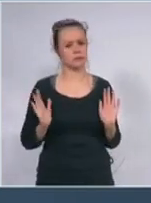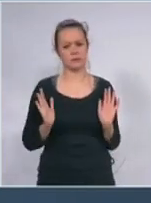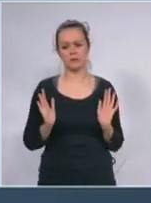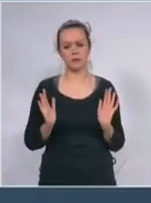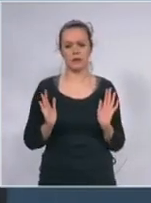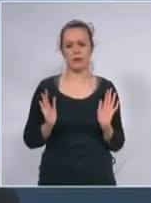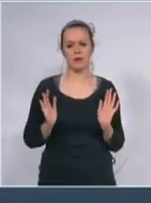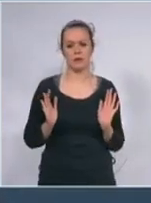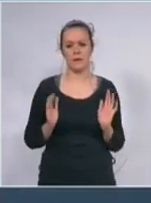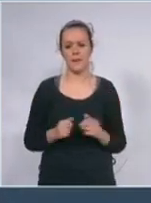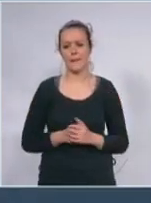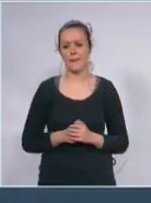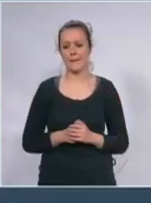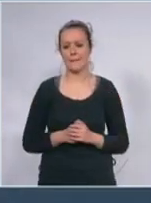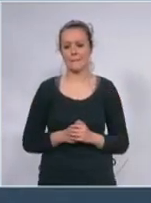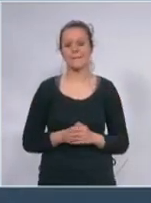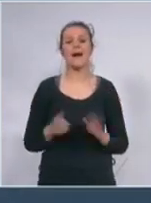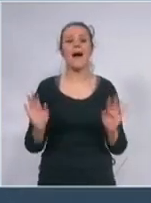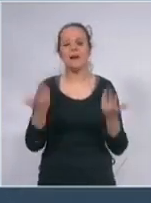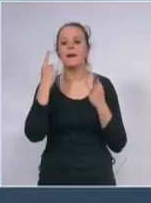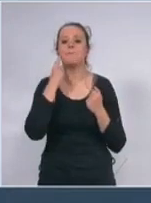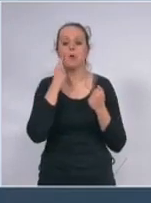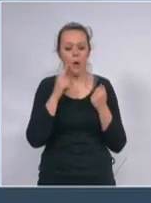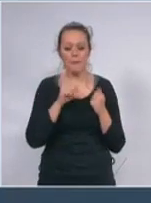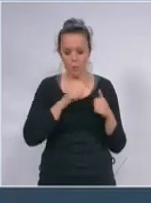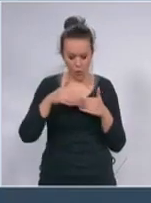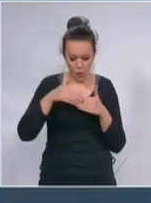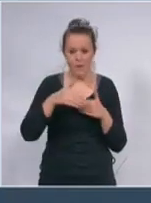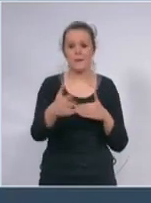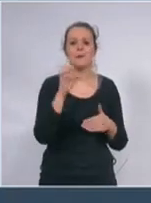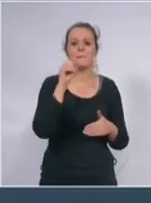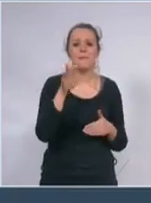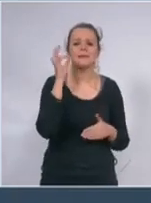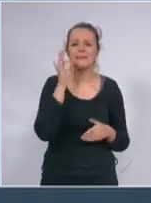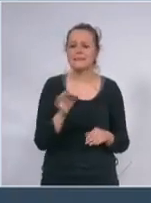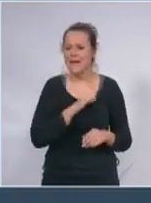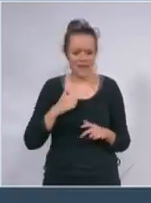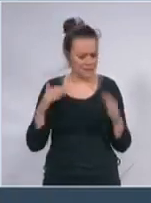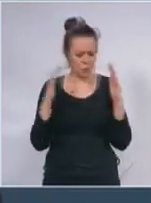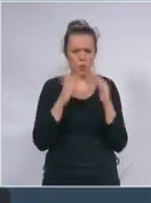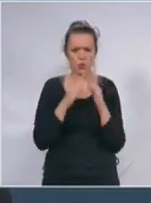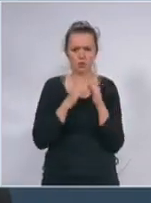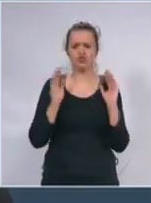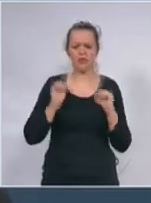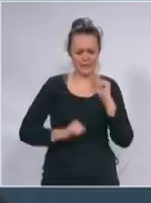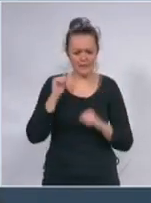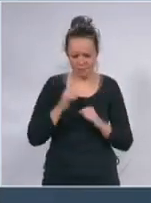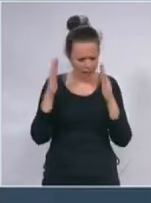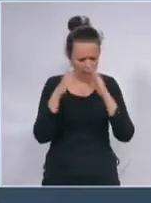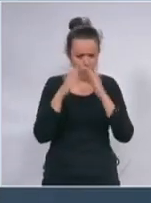dajte da probamo 15 dana ljudi da sedimo u kući da budemo disciplinovani dajte potomci